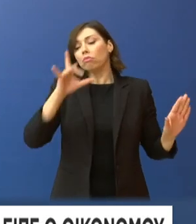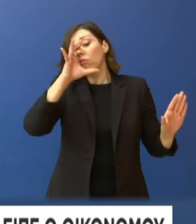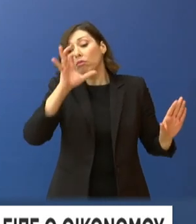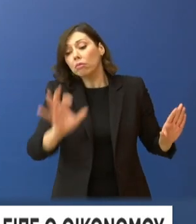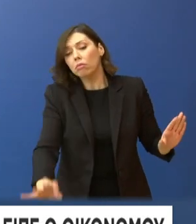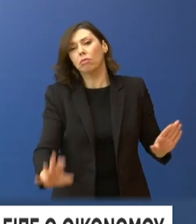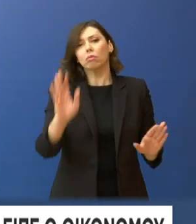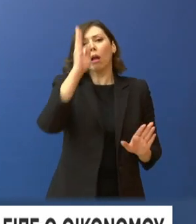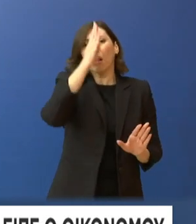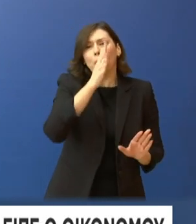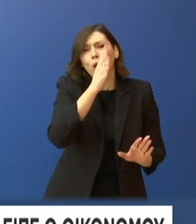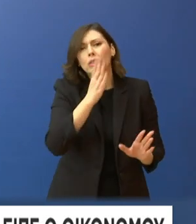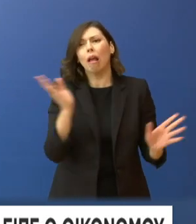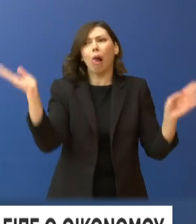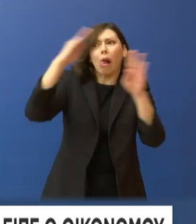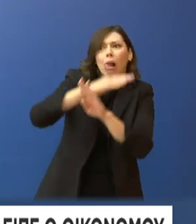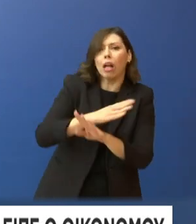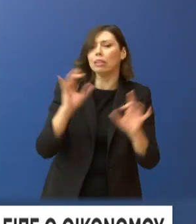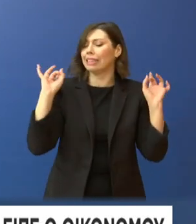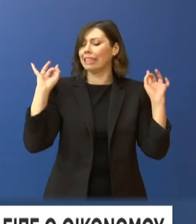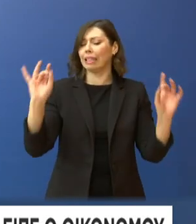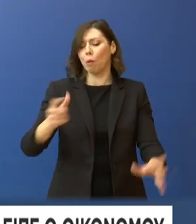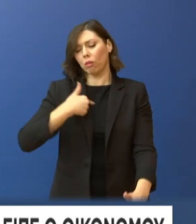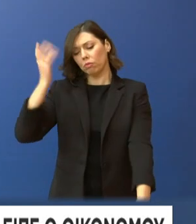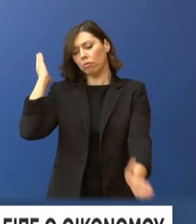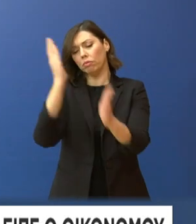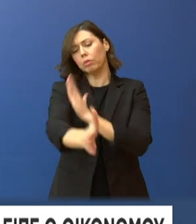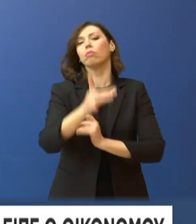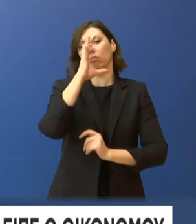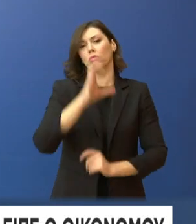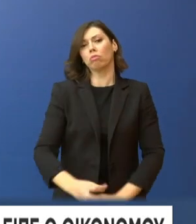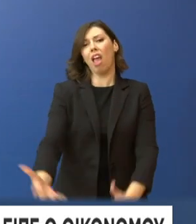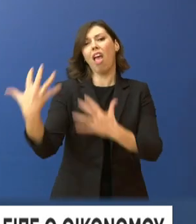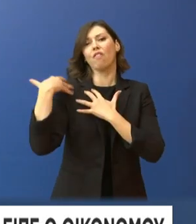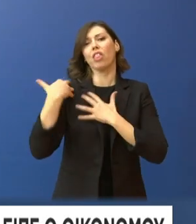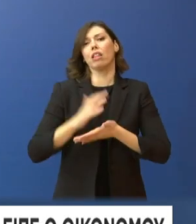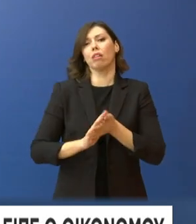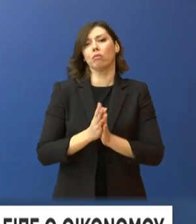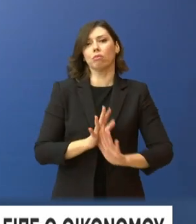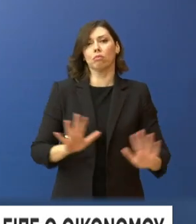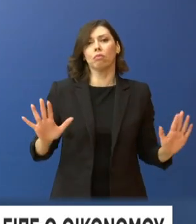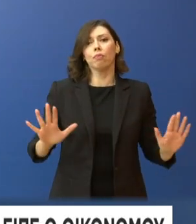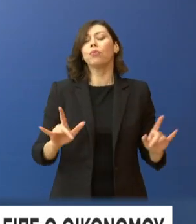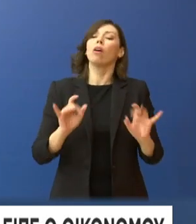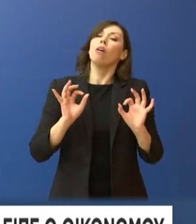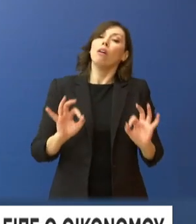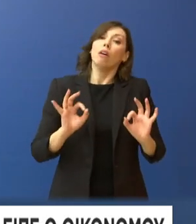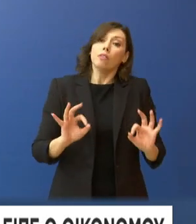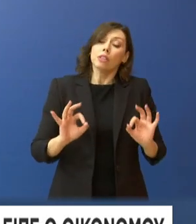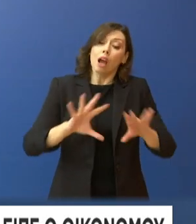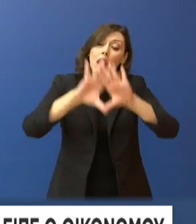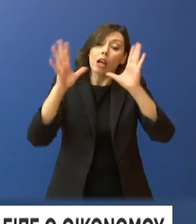χωρίς να κρυβόμαστε. Όμως για όλα αυτά θα έχουμε τη δυνατότητα να συζητήσουμε αναλυτικότερα το επόμενο διάστημα